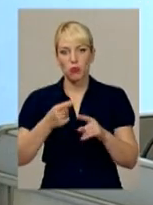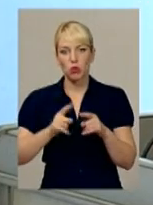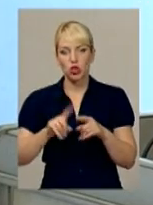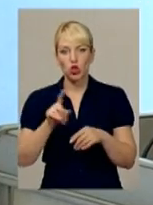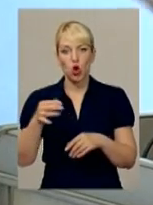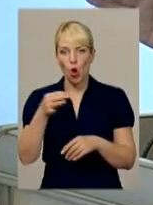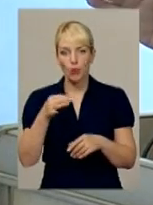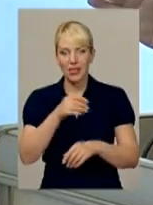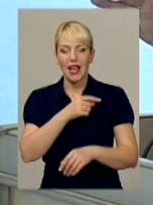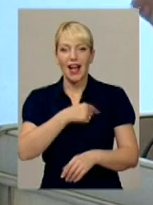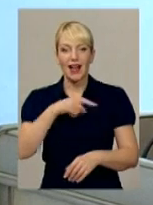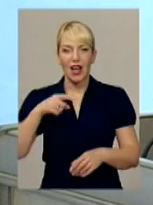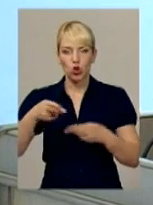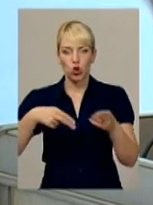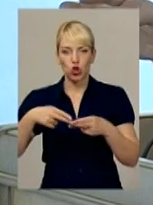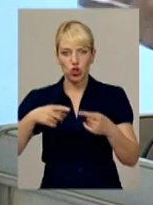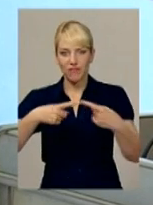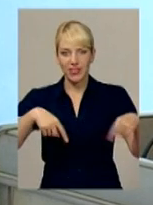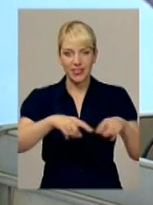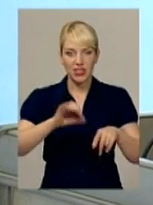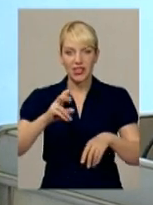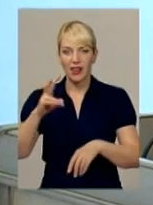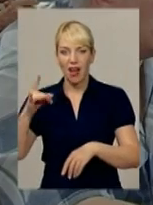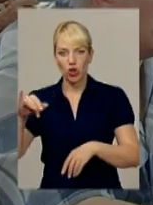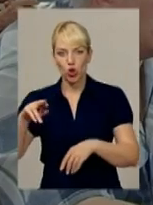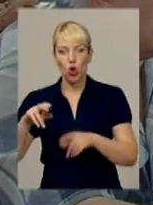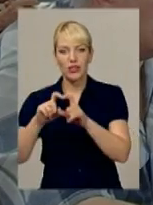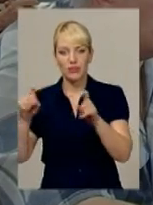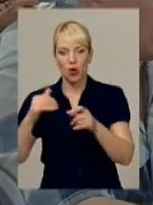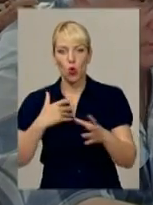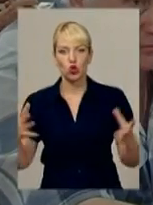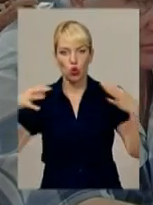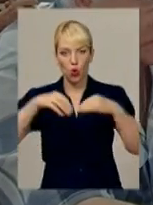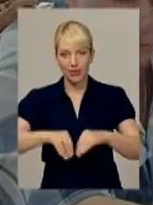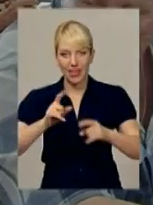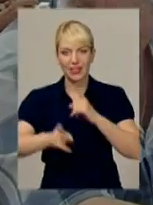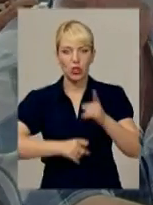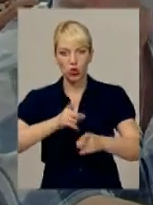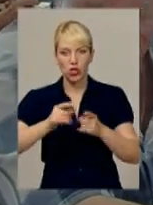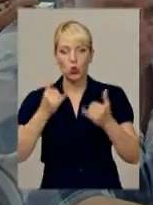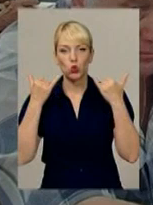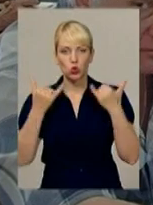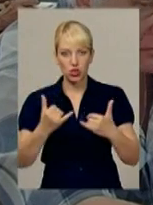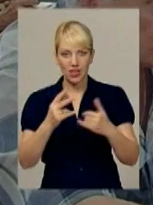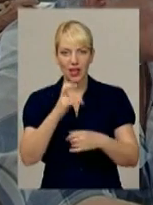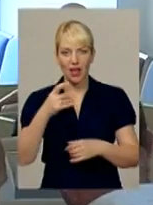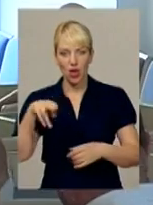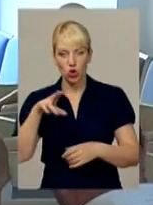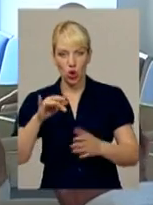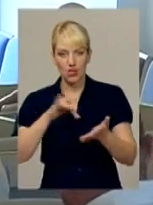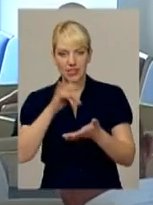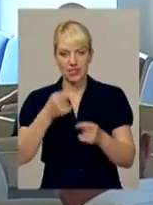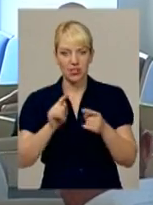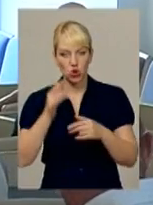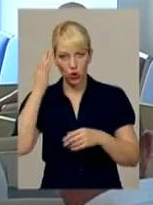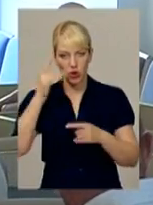кардіохірургічне відділення та кардіологічний диспансер хочуть об'єднати та реорганізувати в сучасний кардіоцентр. Цю